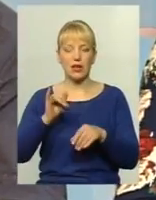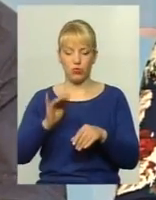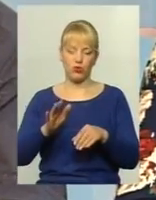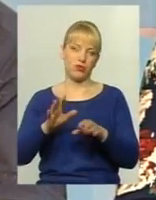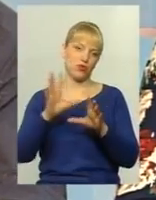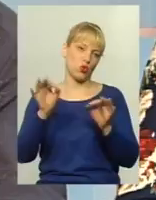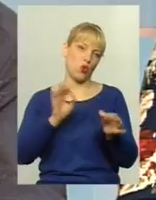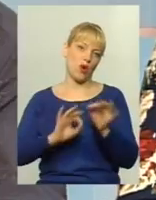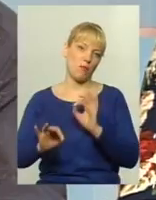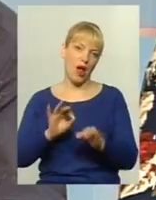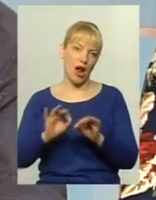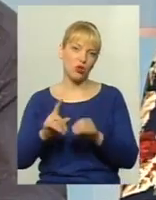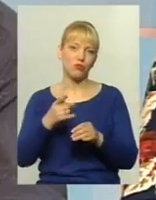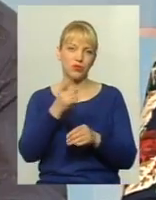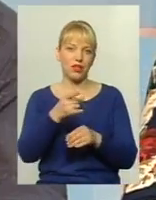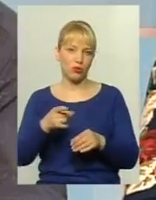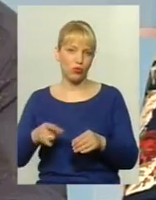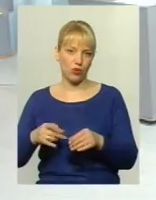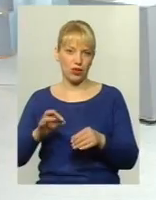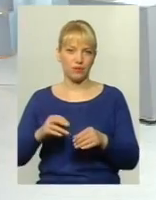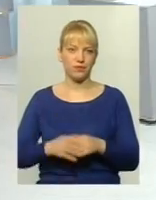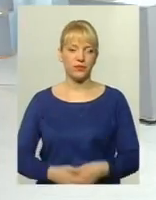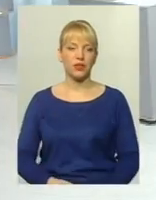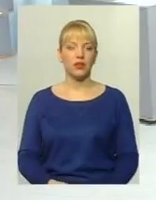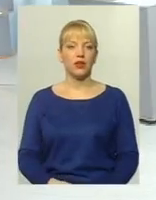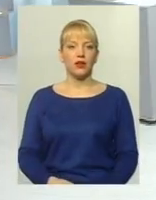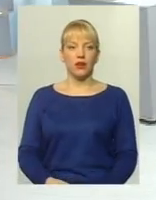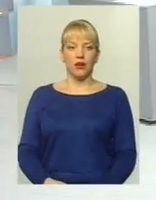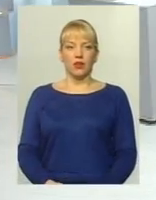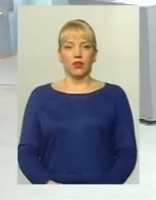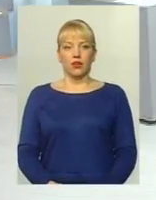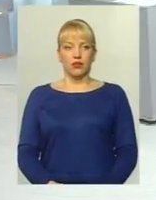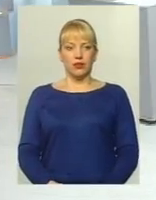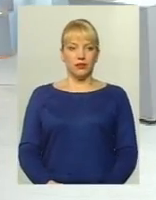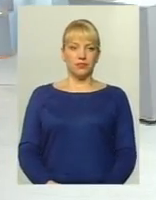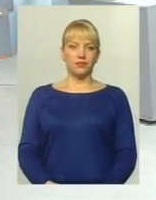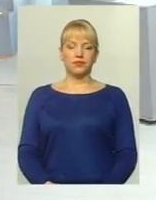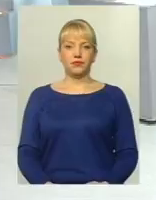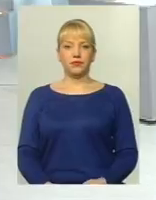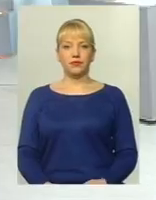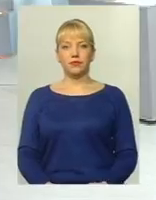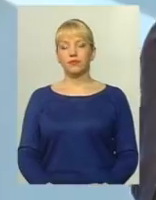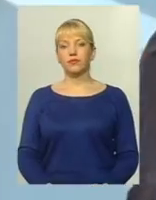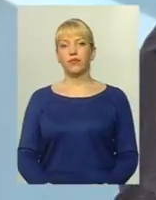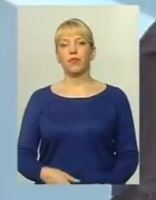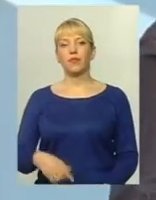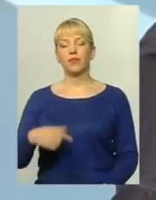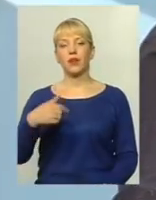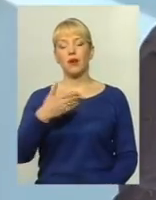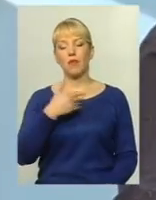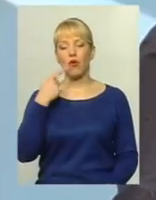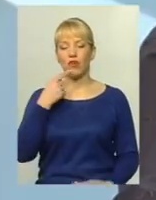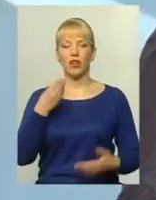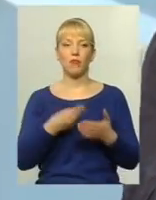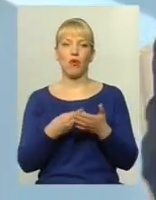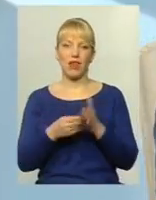буде все нормально по роботі транспорту. Я хочу добавити, ми розмовляли про вартість проїзду,